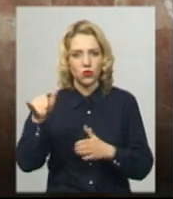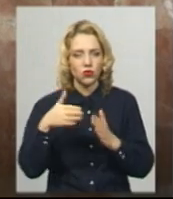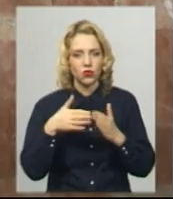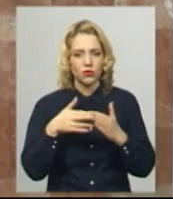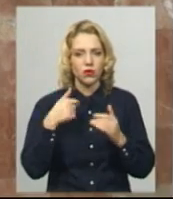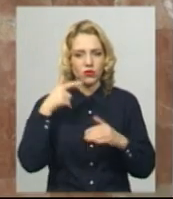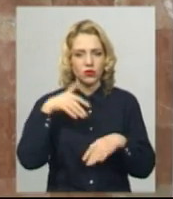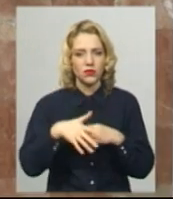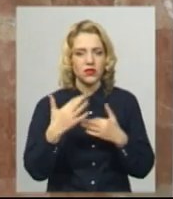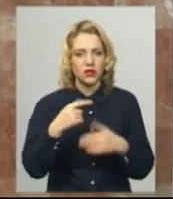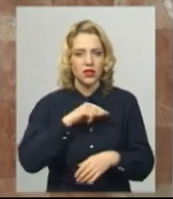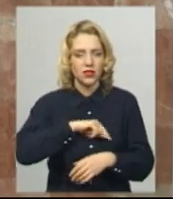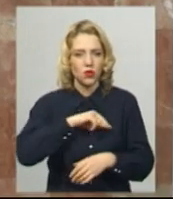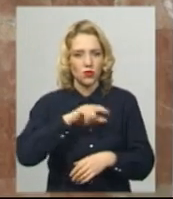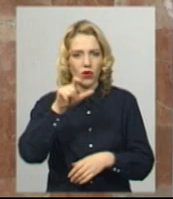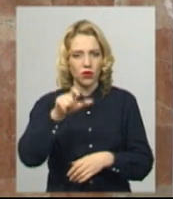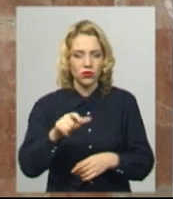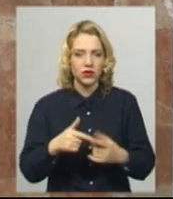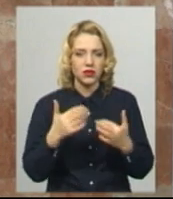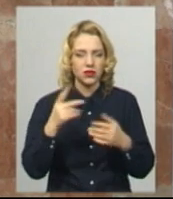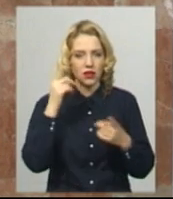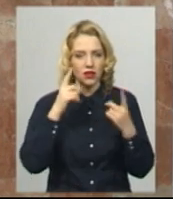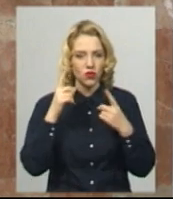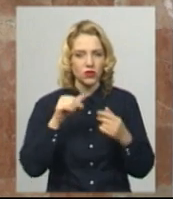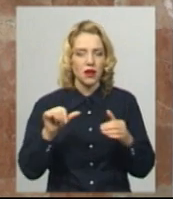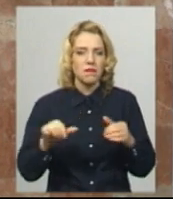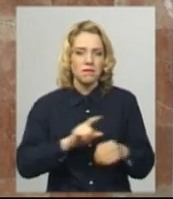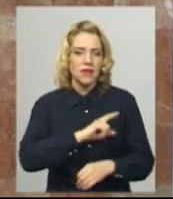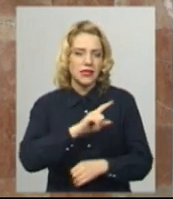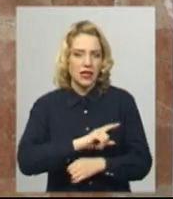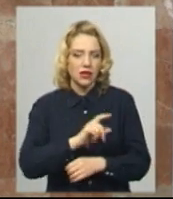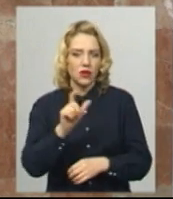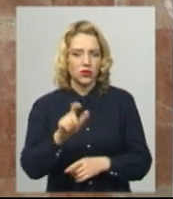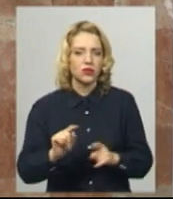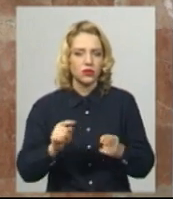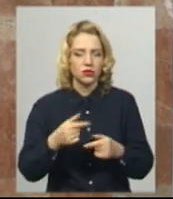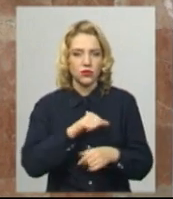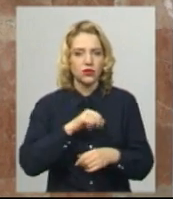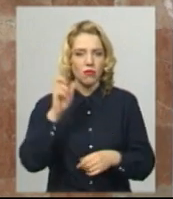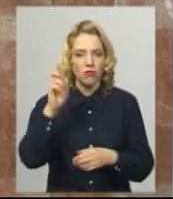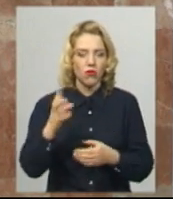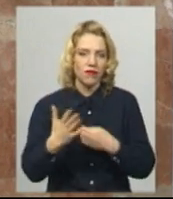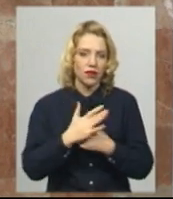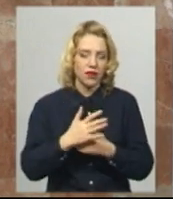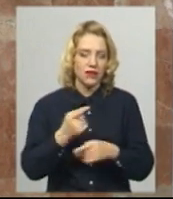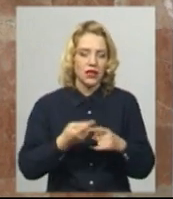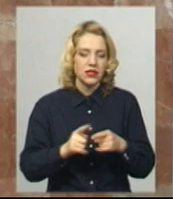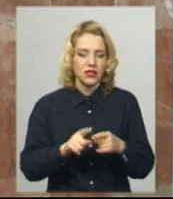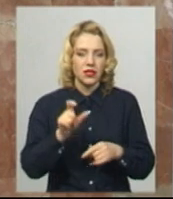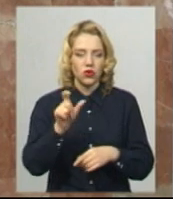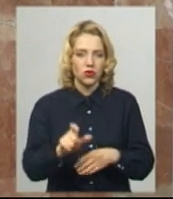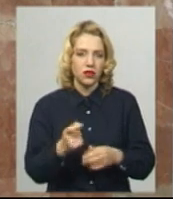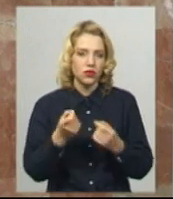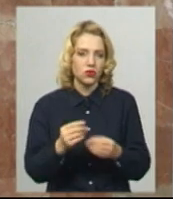це глибока людина, наскільки це творча і мастерна людина. Тому сам Бог ввелів цій людині трошки